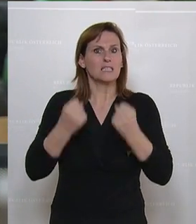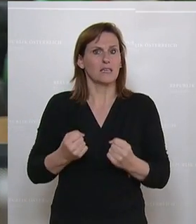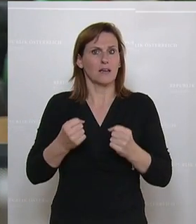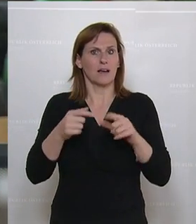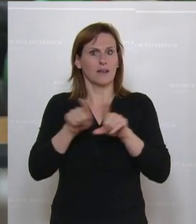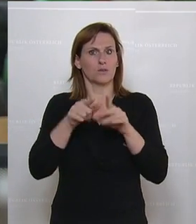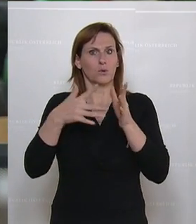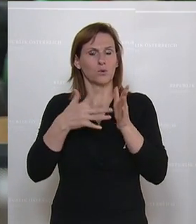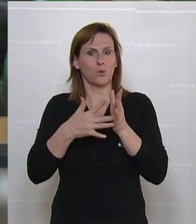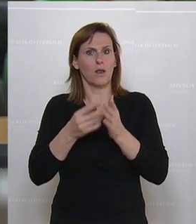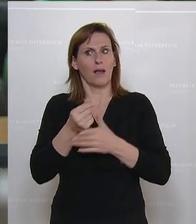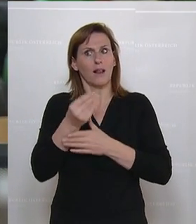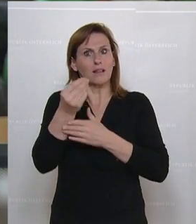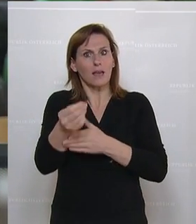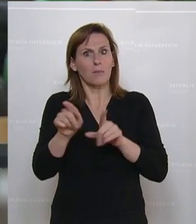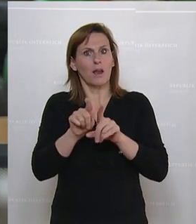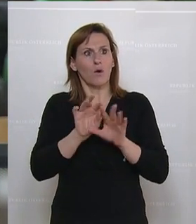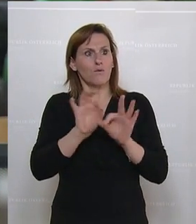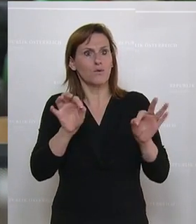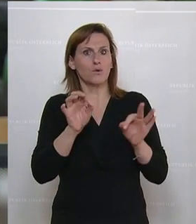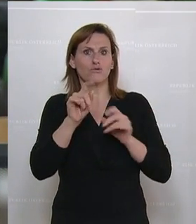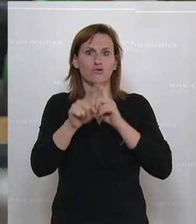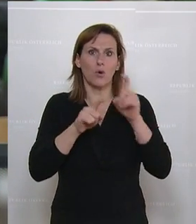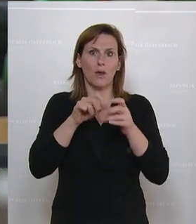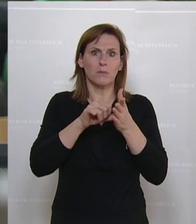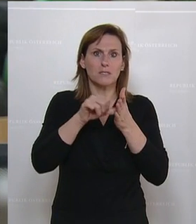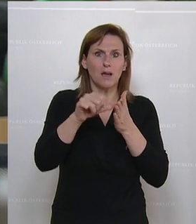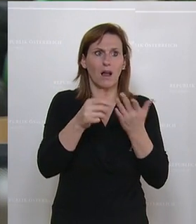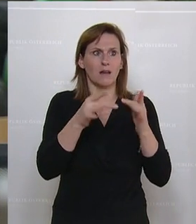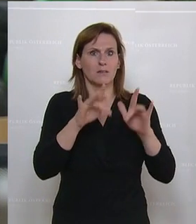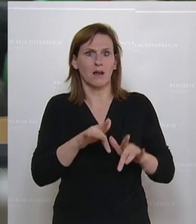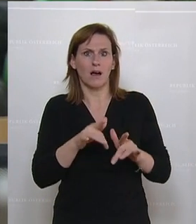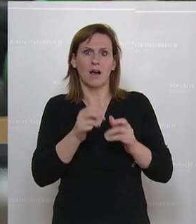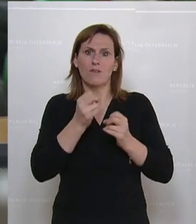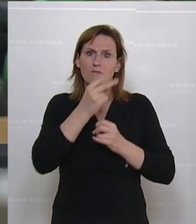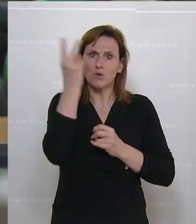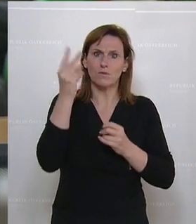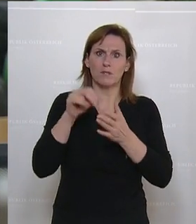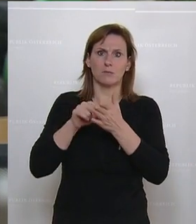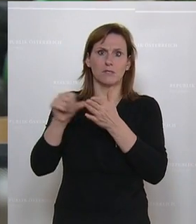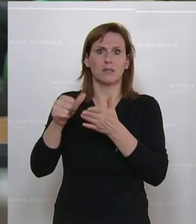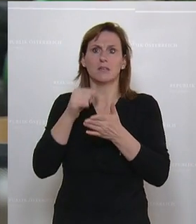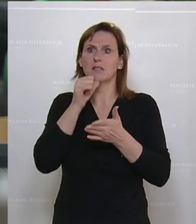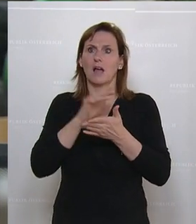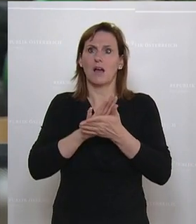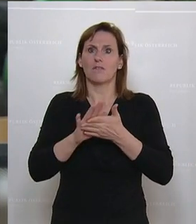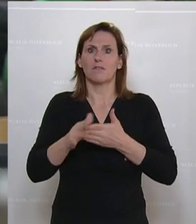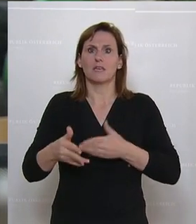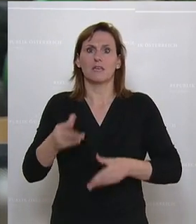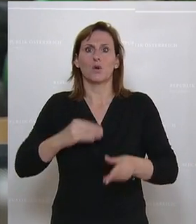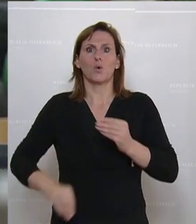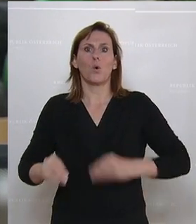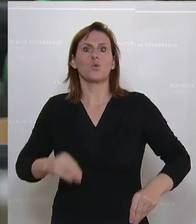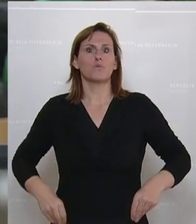diese Gelder, die wir zur Verfügung stellen, dem österreichischen Steuerzahler abbringen, sozusagen, dass die auch vernünftig eingesetzt werden und nicht in irgendwelchen korrupten Systemen